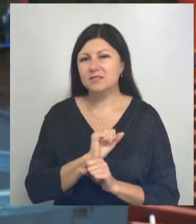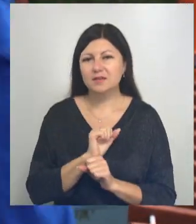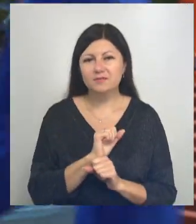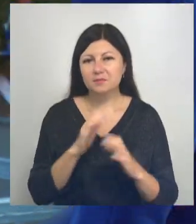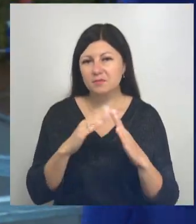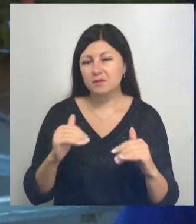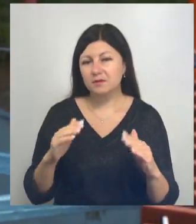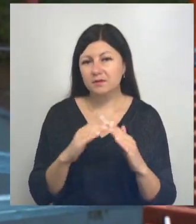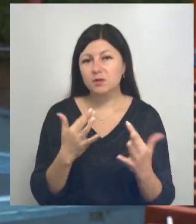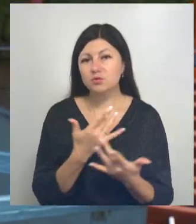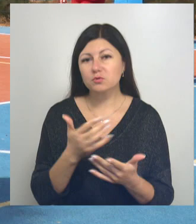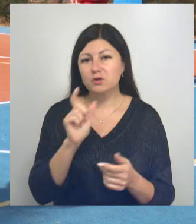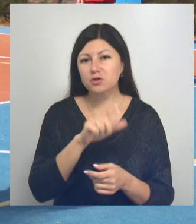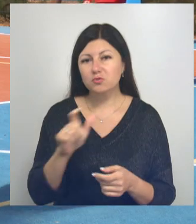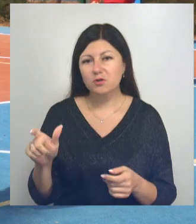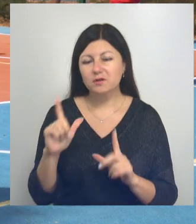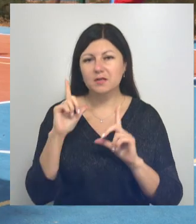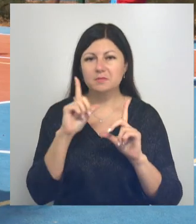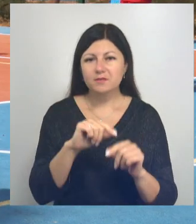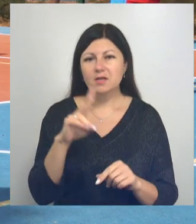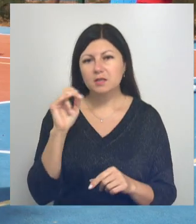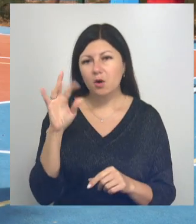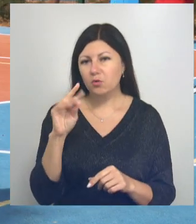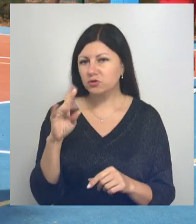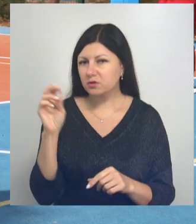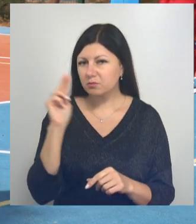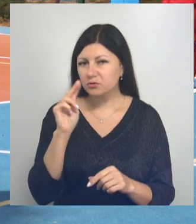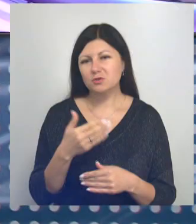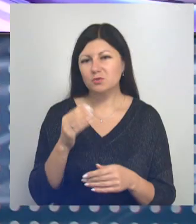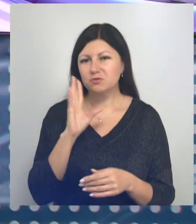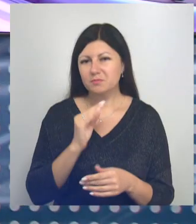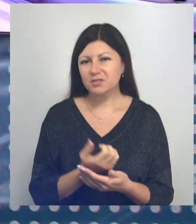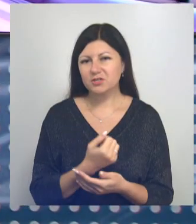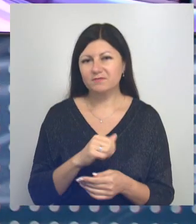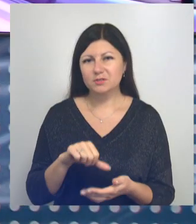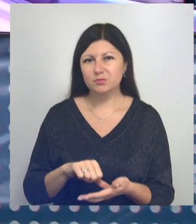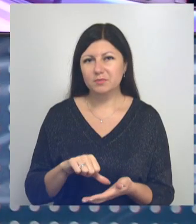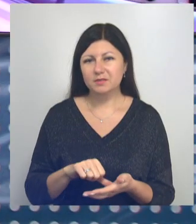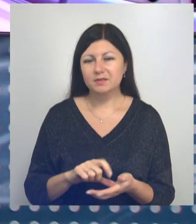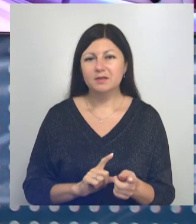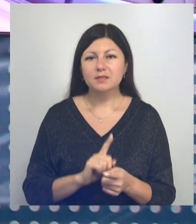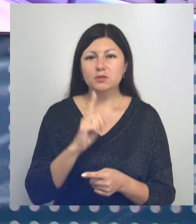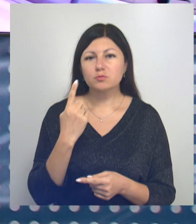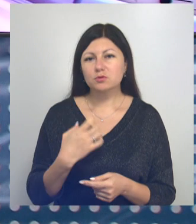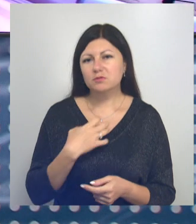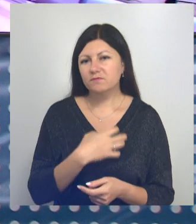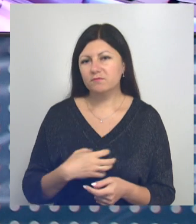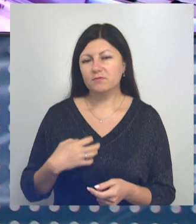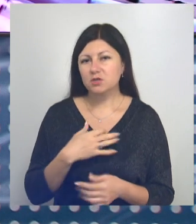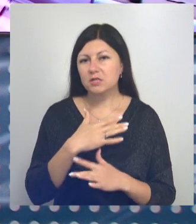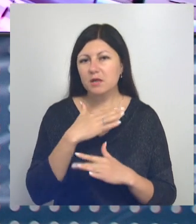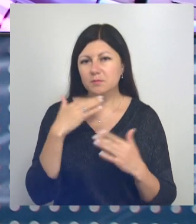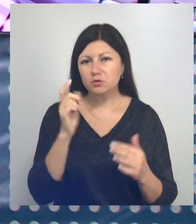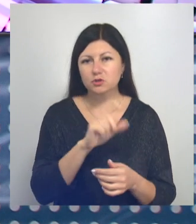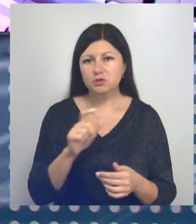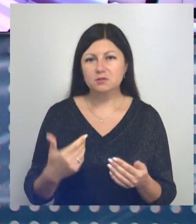школьников из приграничья отправятся на очное обучение в детские центры отдыха. Начнем с одной из самых важных для многих